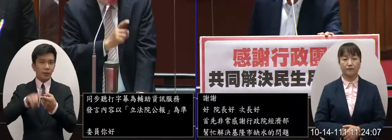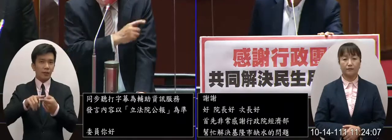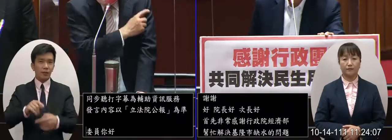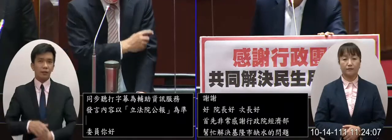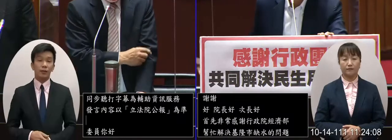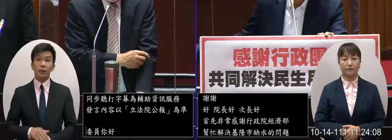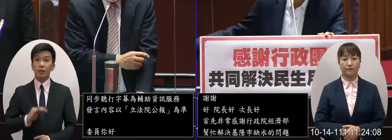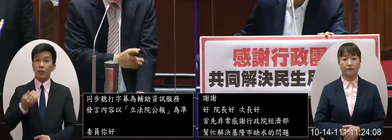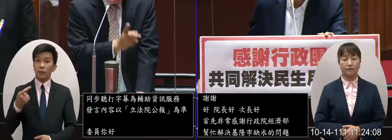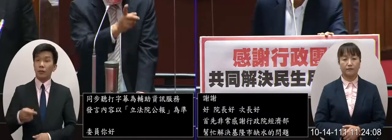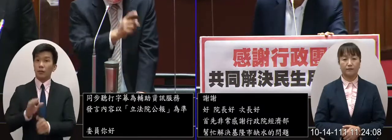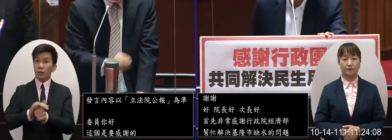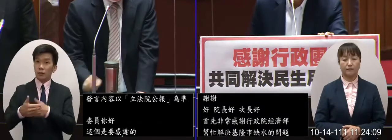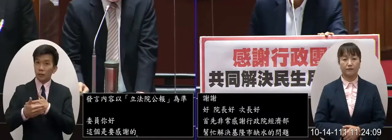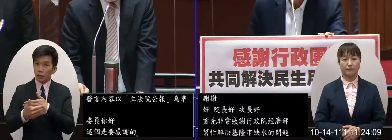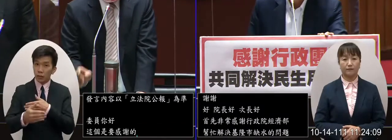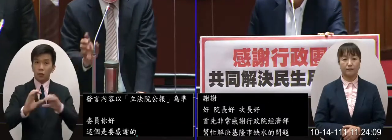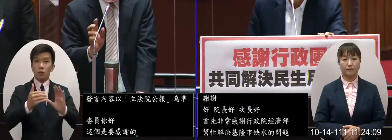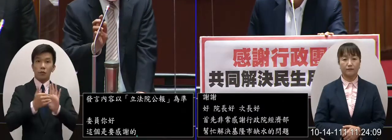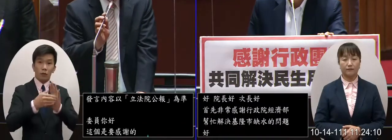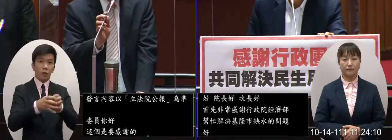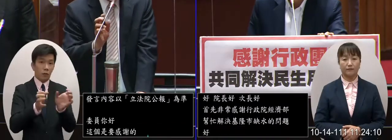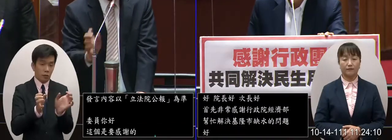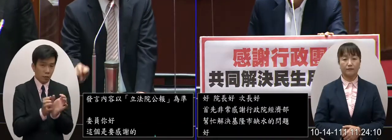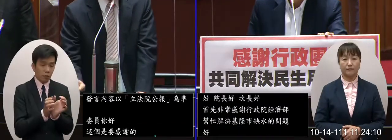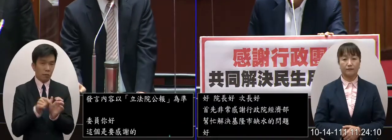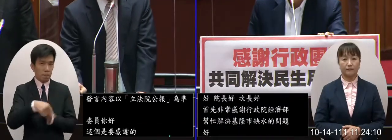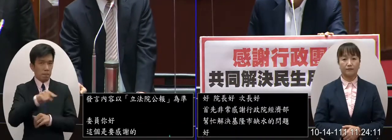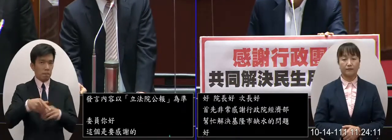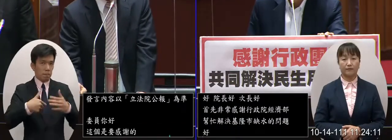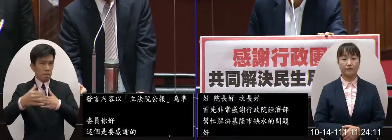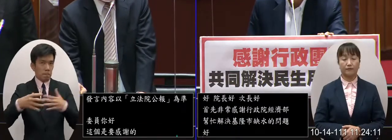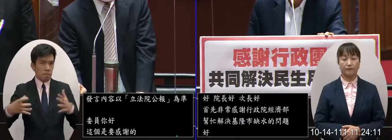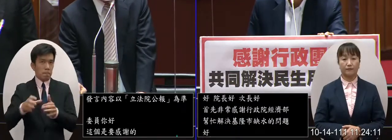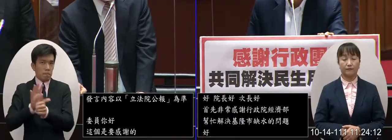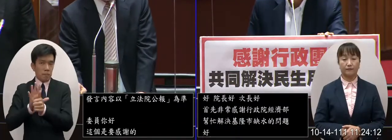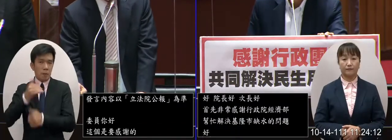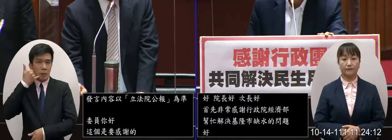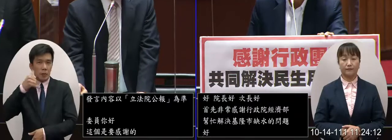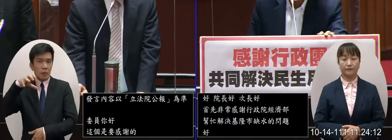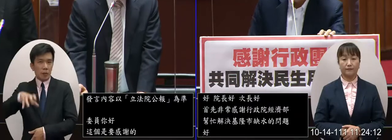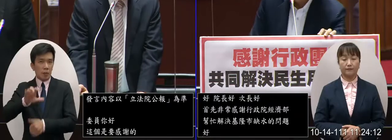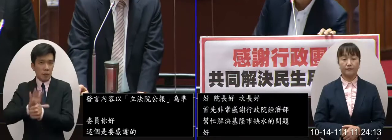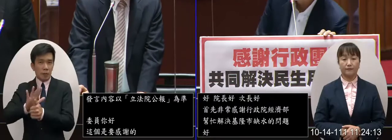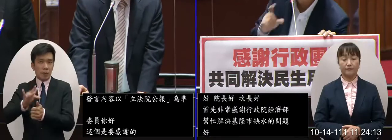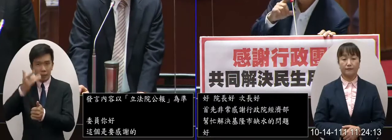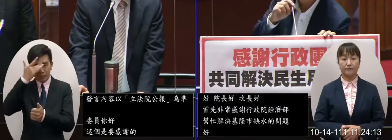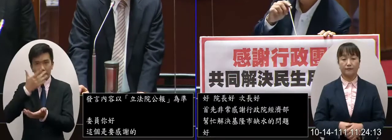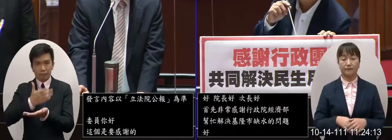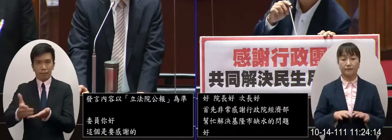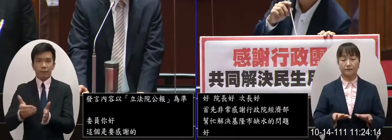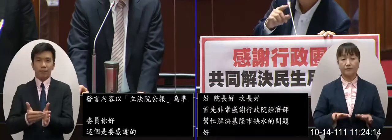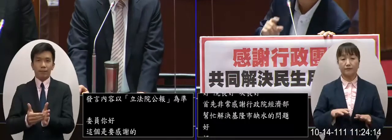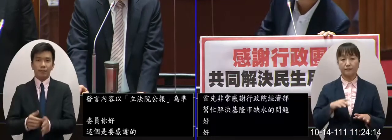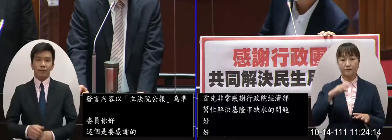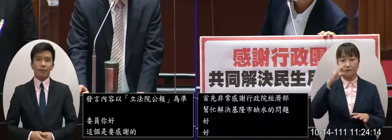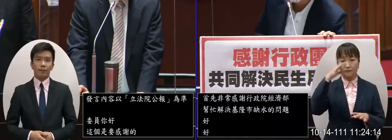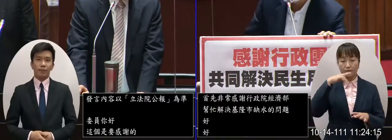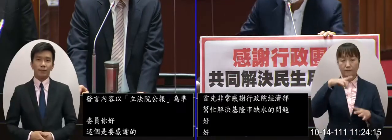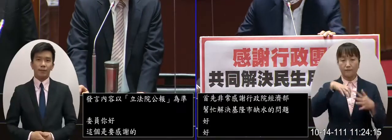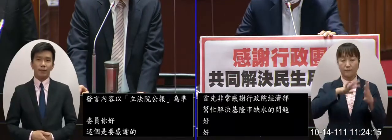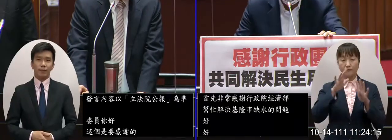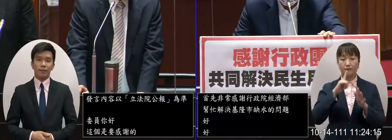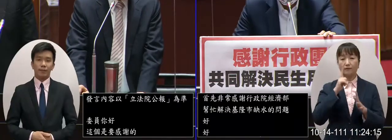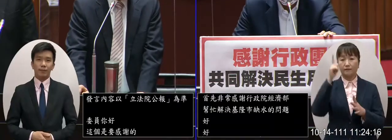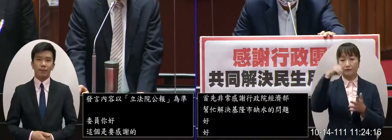程中包括連國防部我們大家一起幫忙基隆這個確實是有解決的問題好 那我們接下來看到我們的內